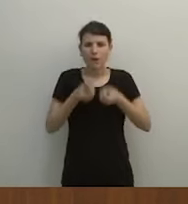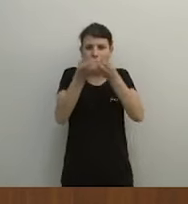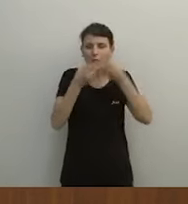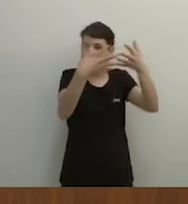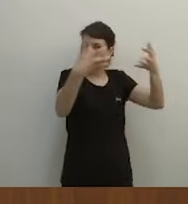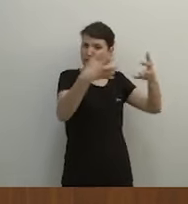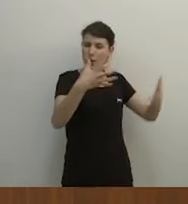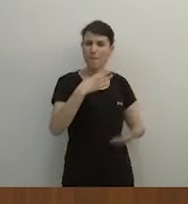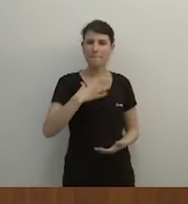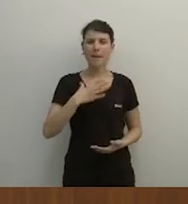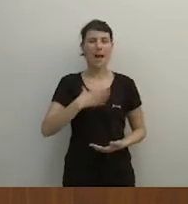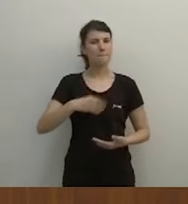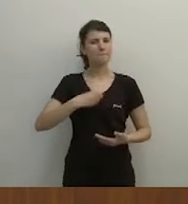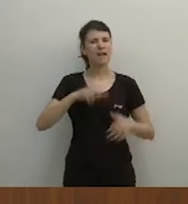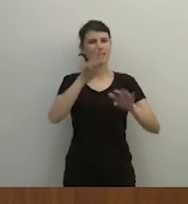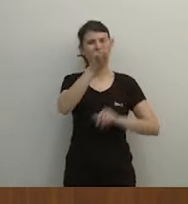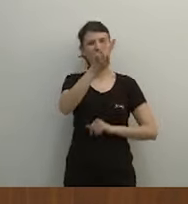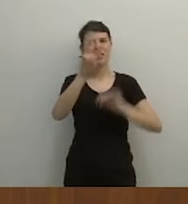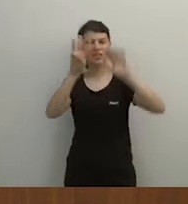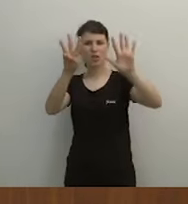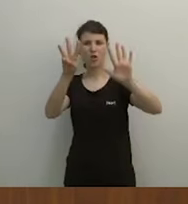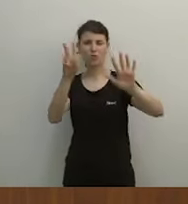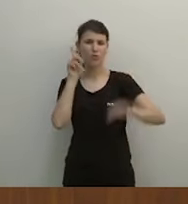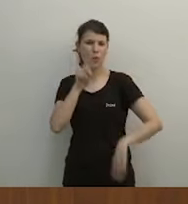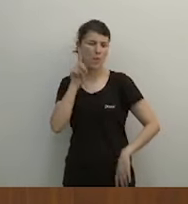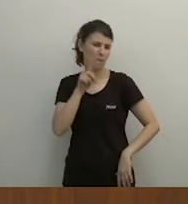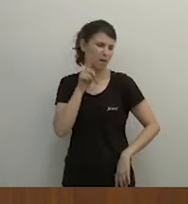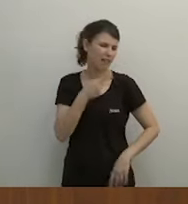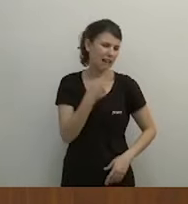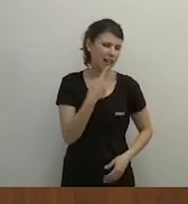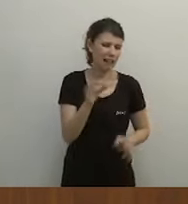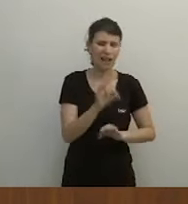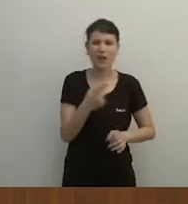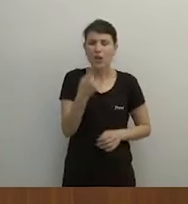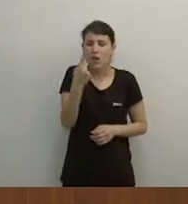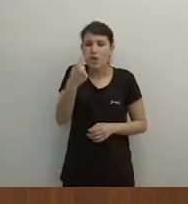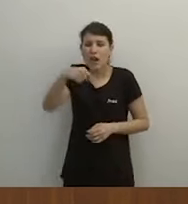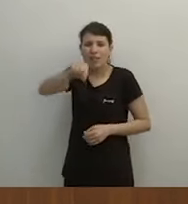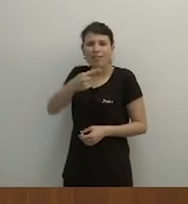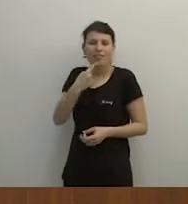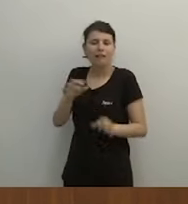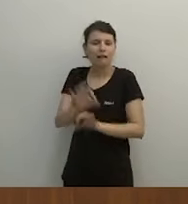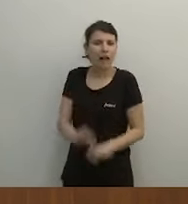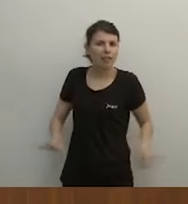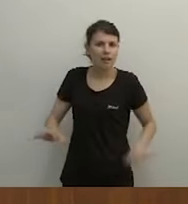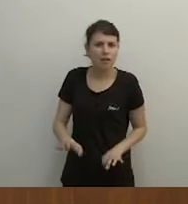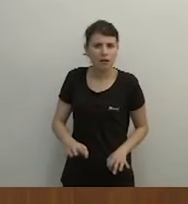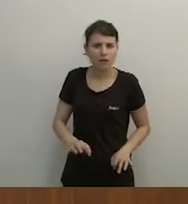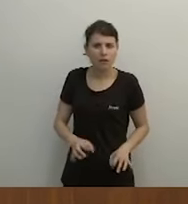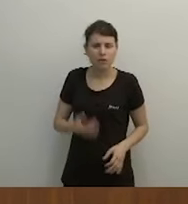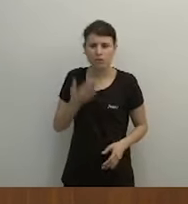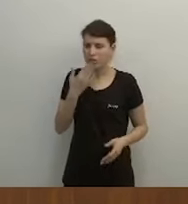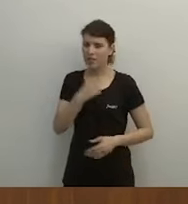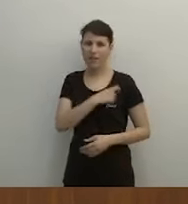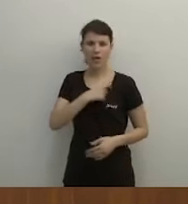28 pàgines amb improperis i ni una sola menció al cas. Ni una. I tancar ràpidament la